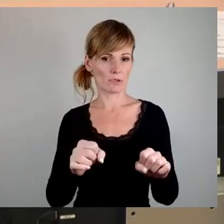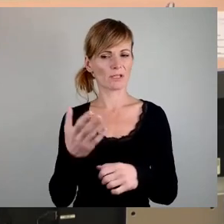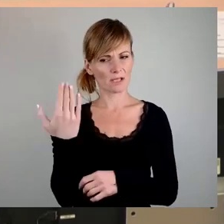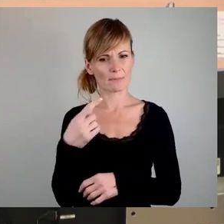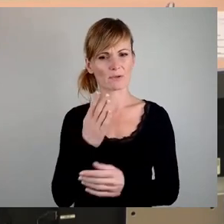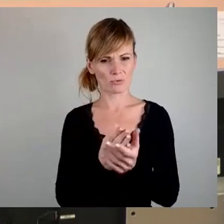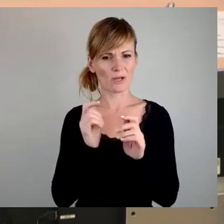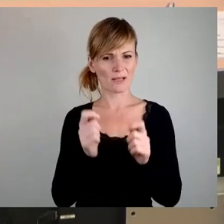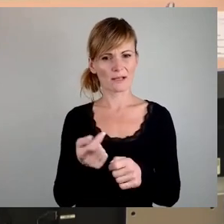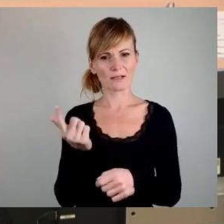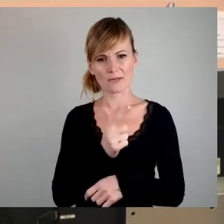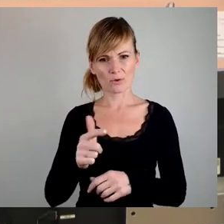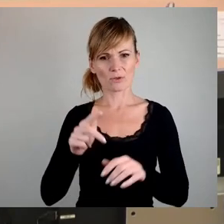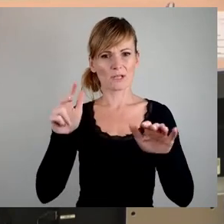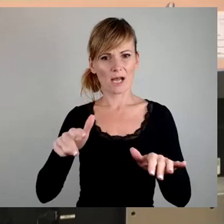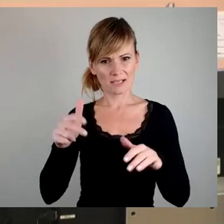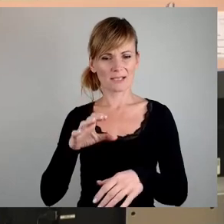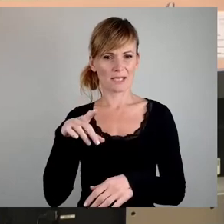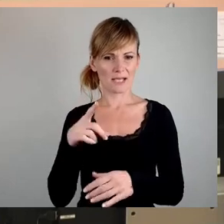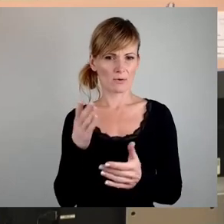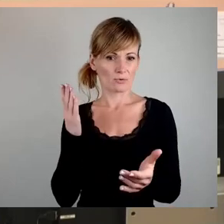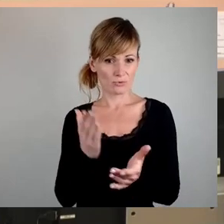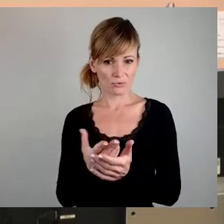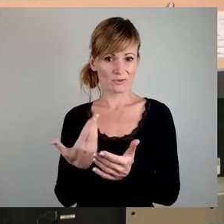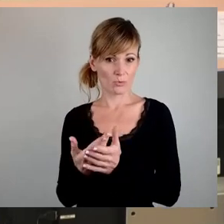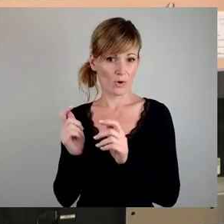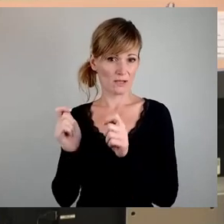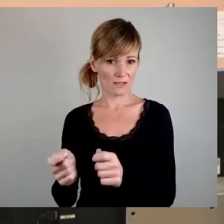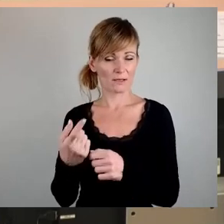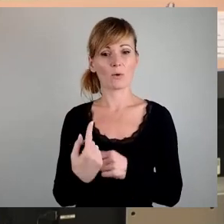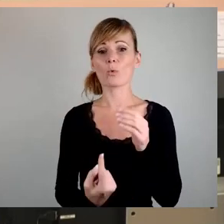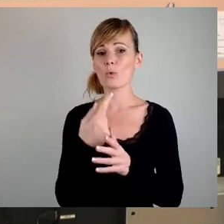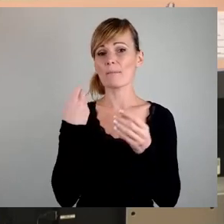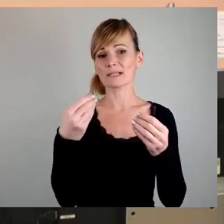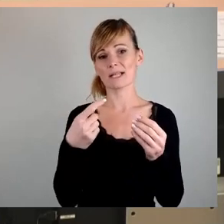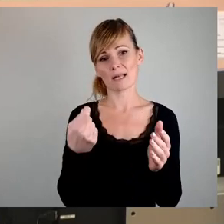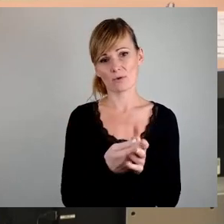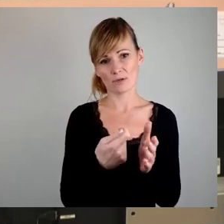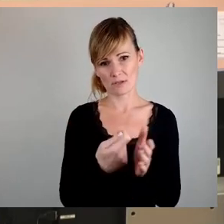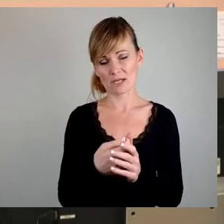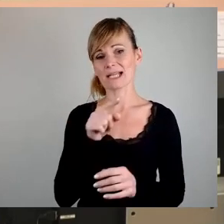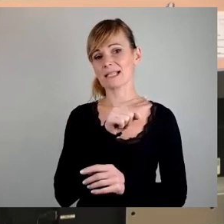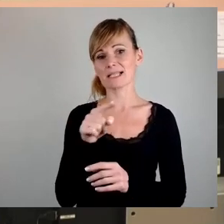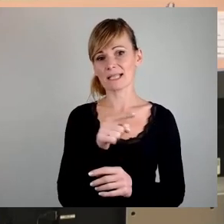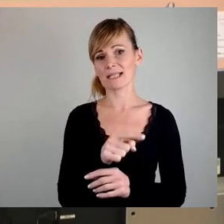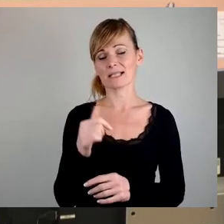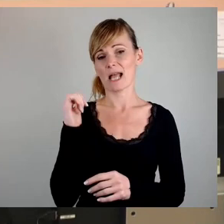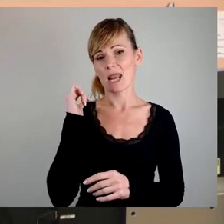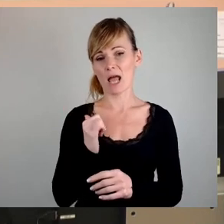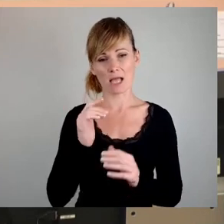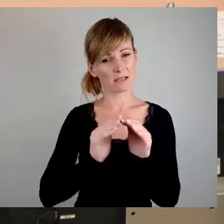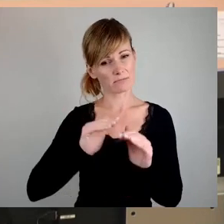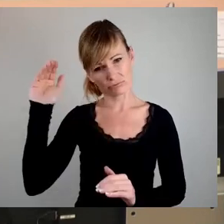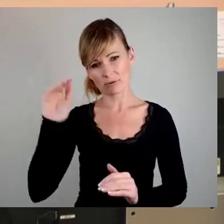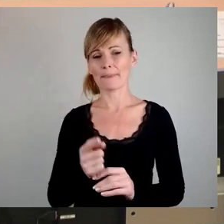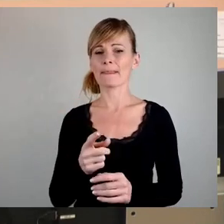CDU. Hohe Materialkosten, gestiegene Zinslasten, aber auch eine überbordene Bürokratie und